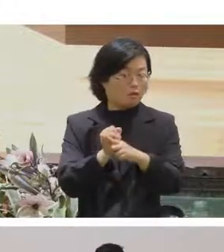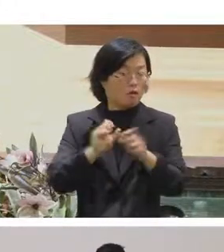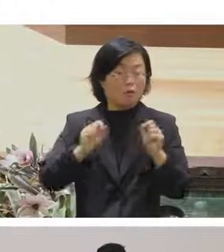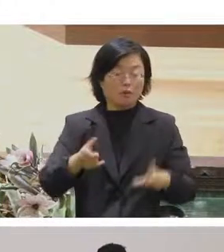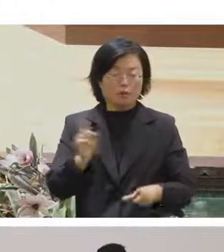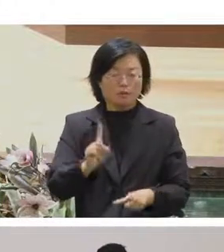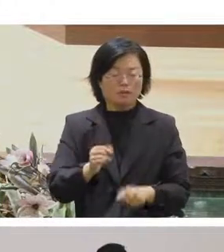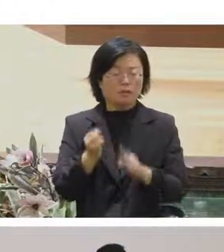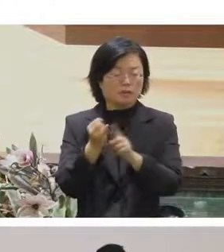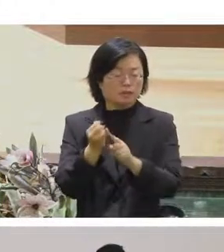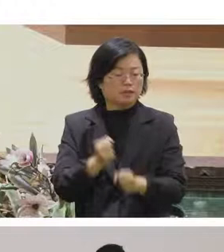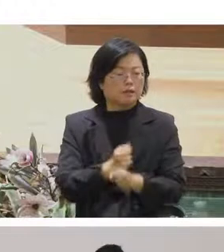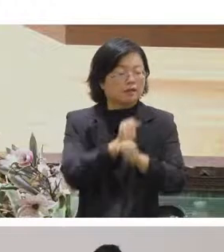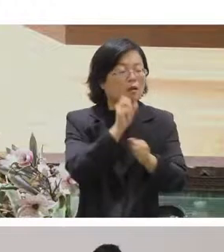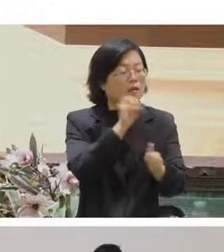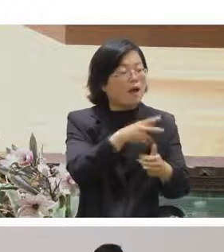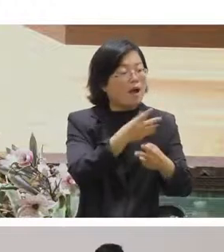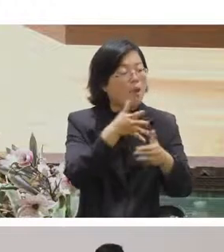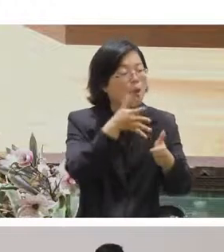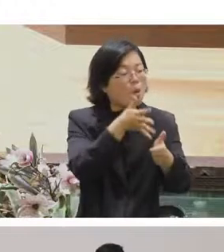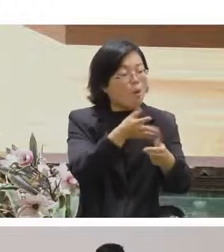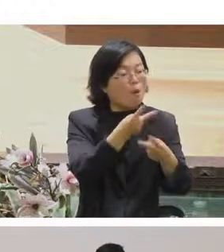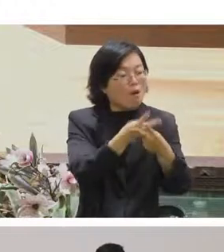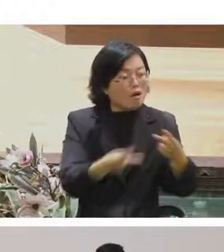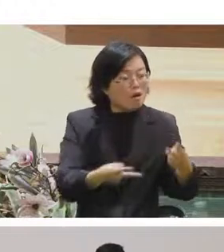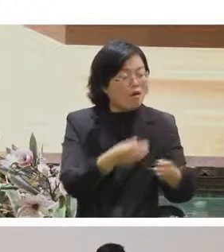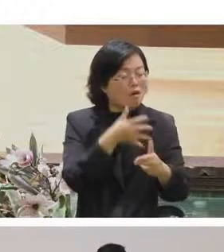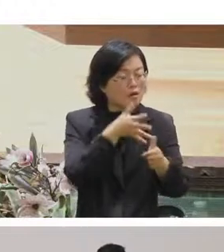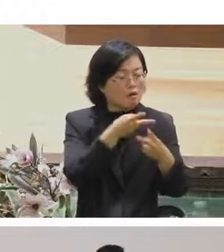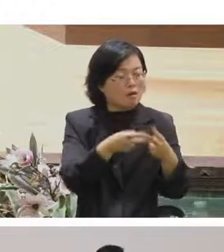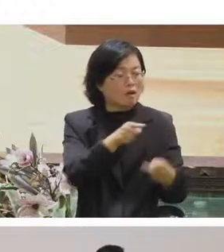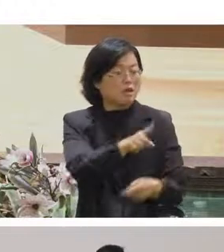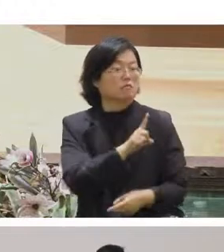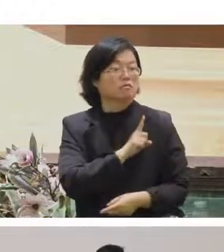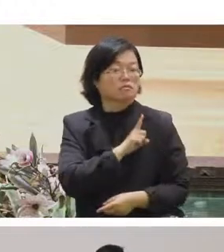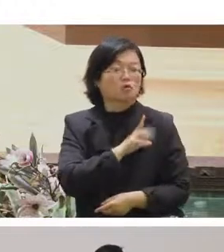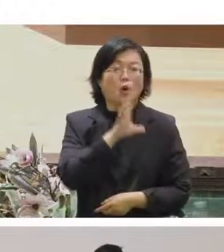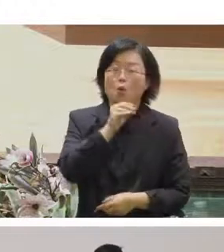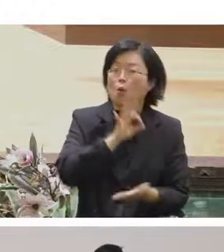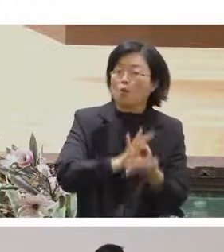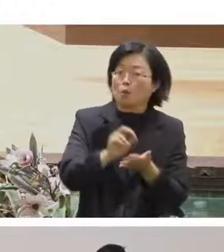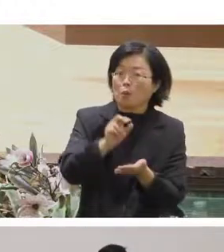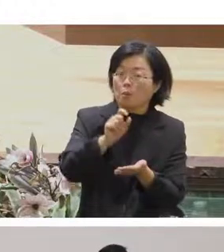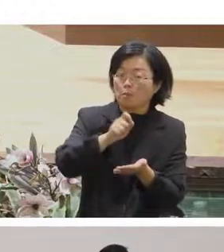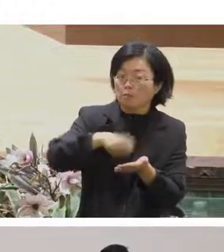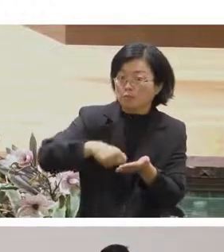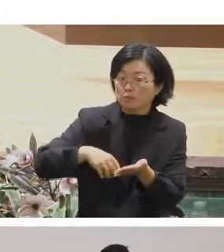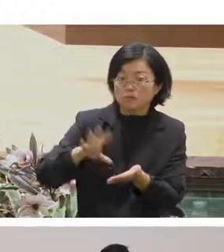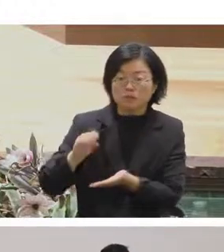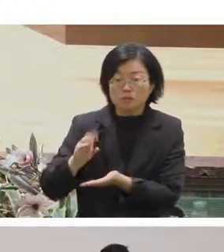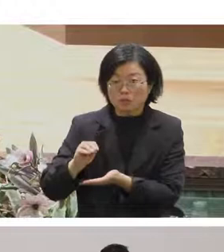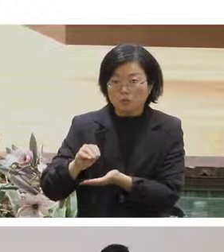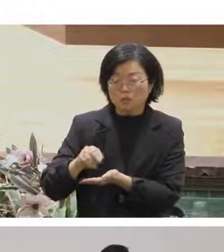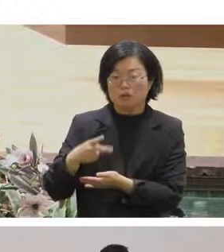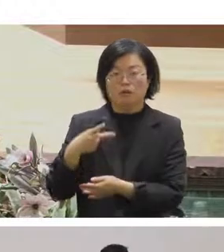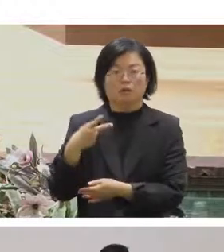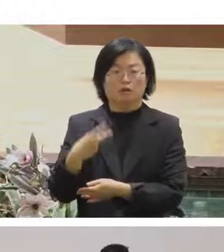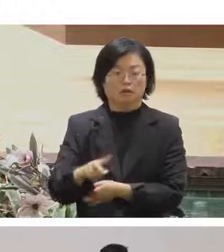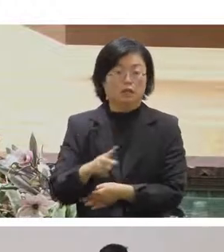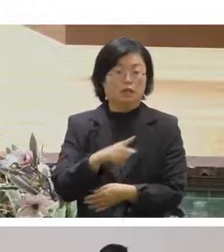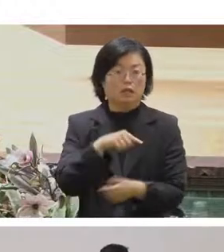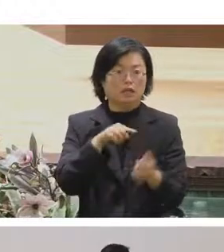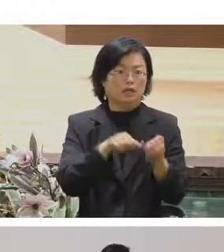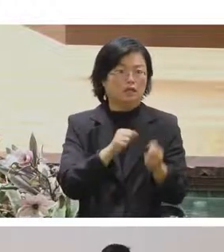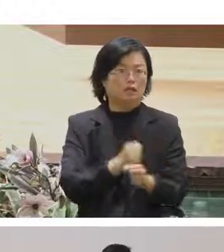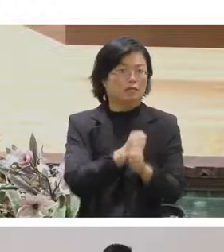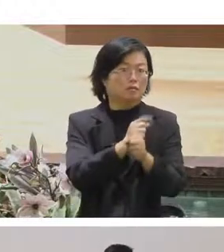戶engage就是問他說欸就是你自己有沒有比方說你自己有沒有用筆以及剛剛有另外一個還蠻好的嘗試